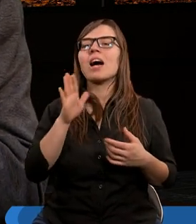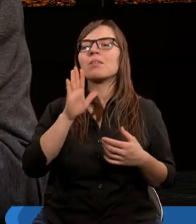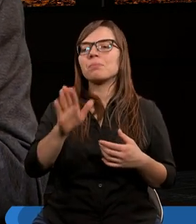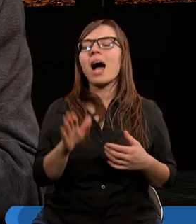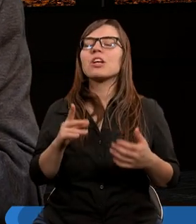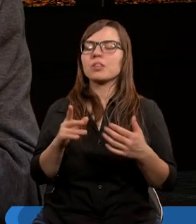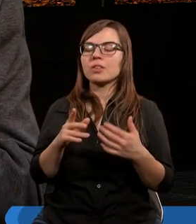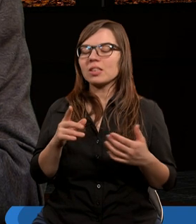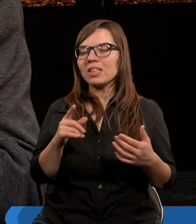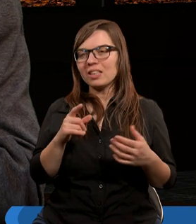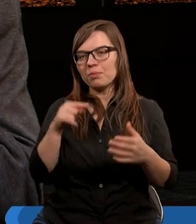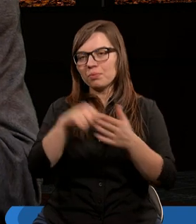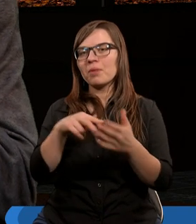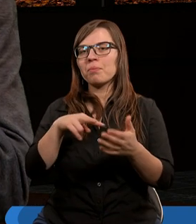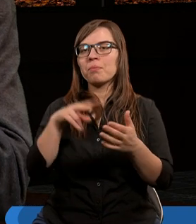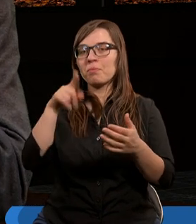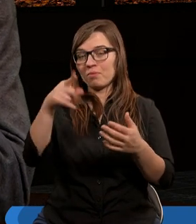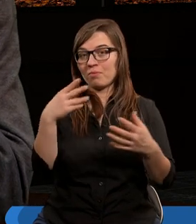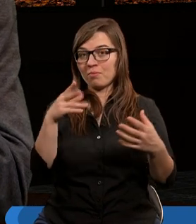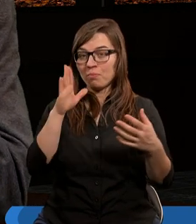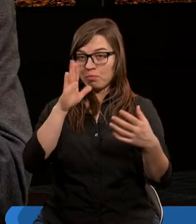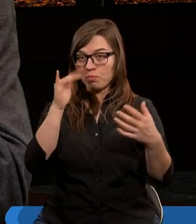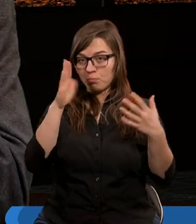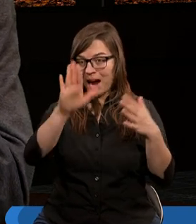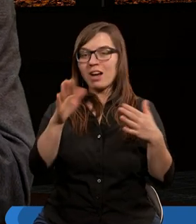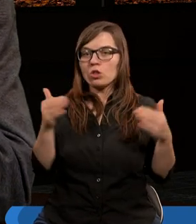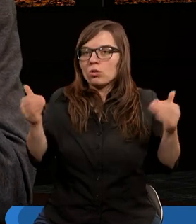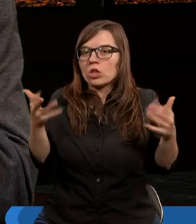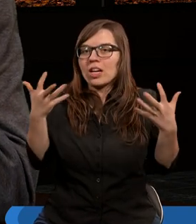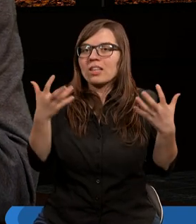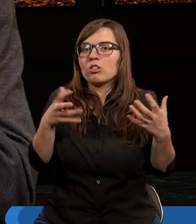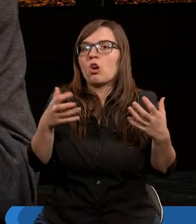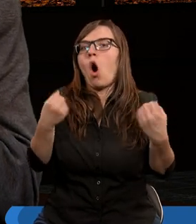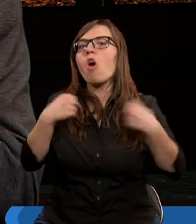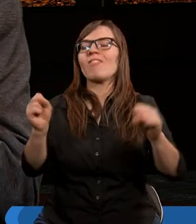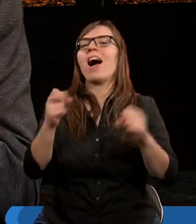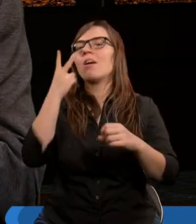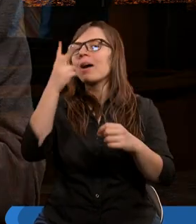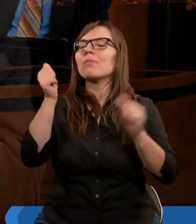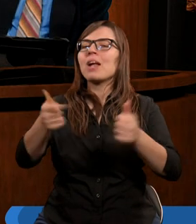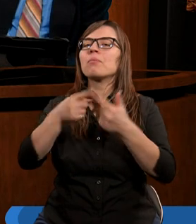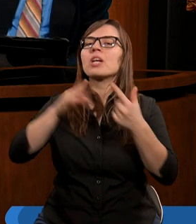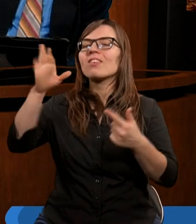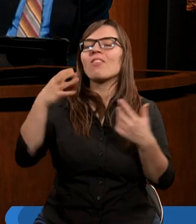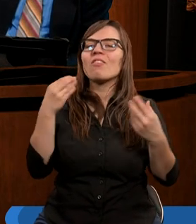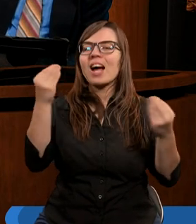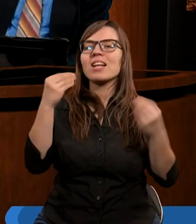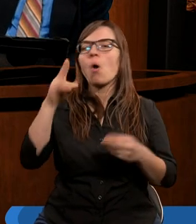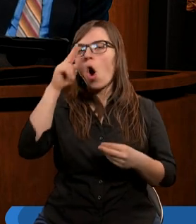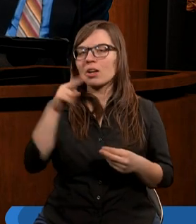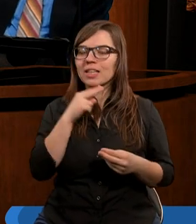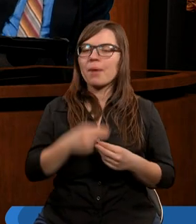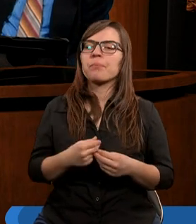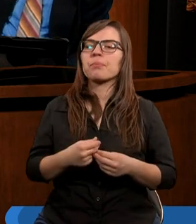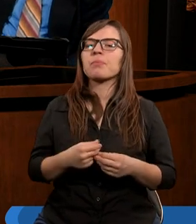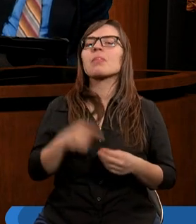masz czelność stanąć przed wspaniałym, świętym Bogiem. Ty taki grzesznik. Tak, szatan